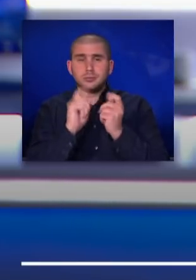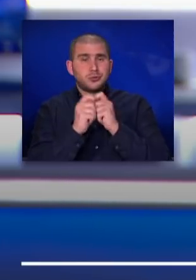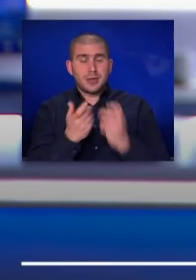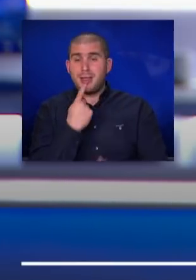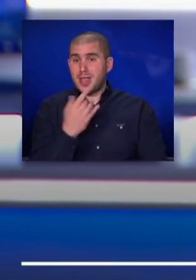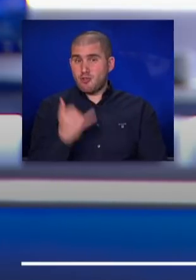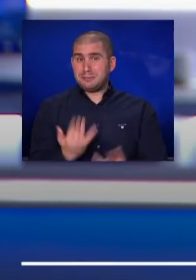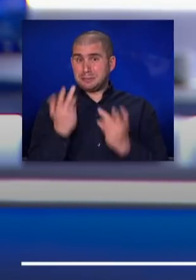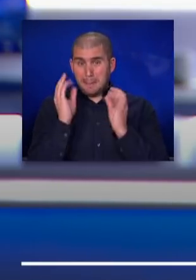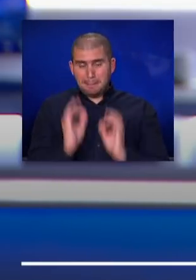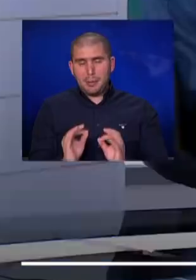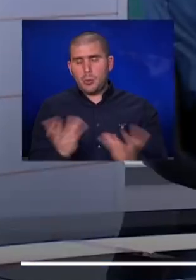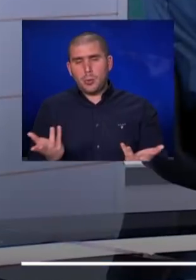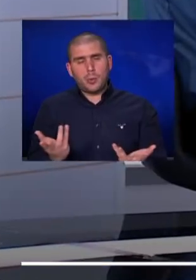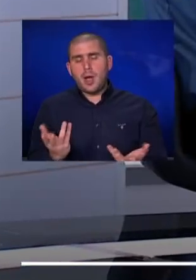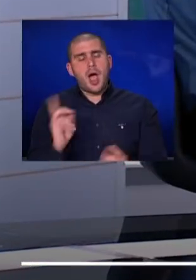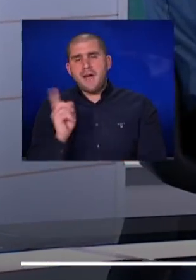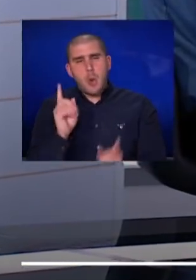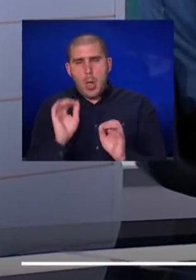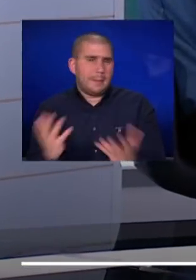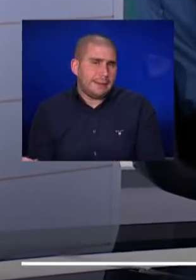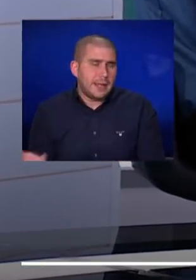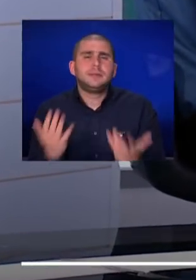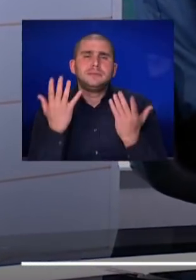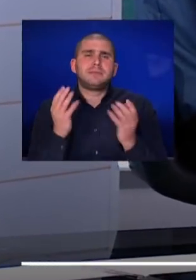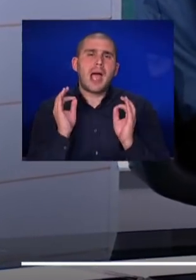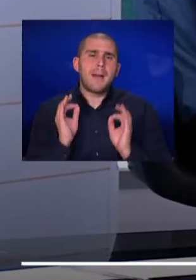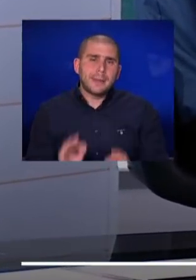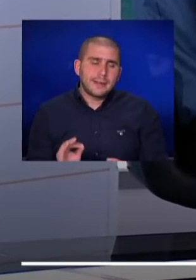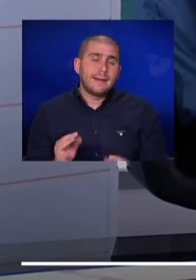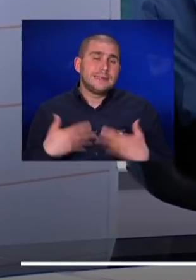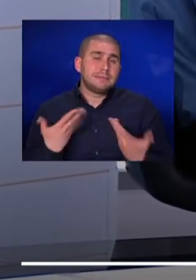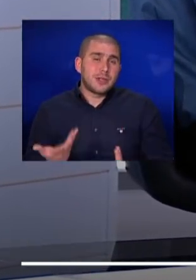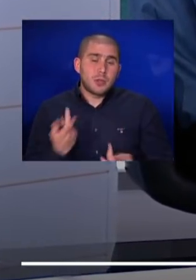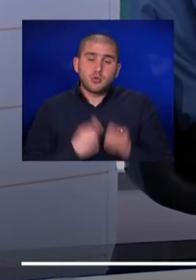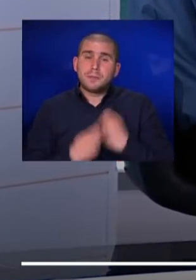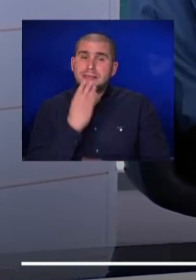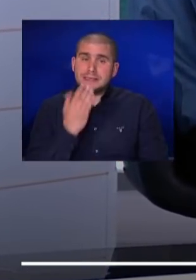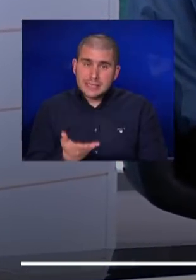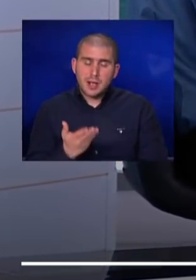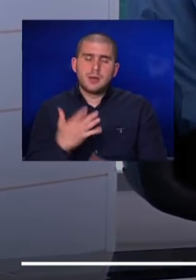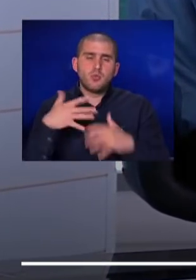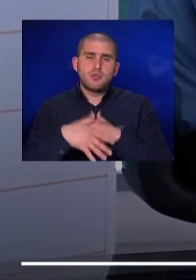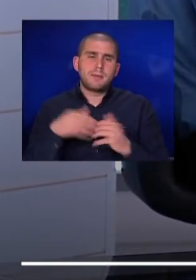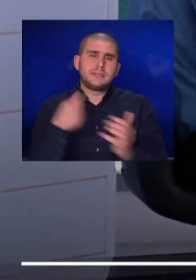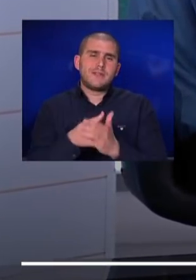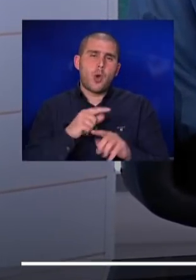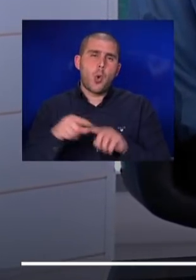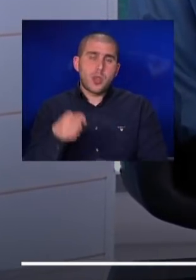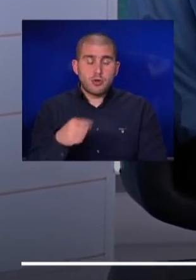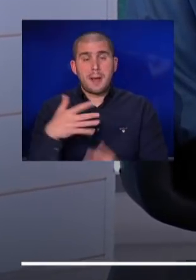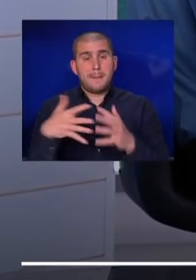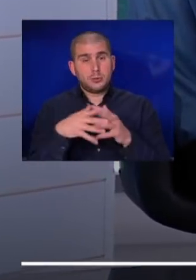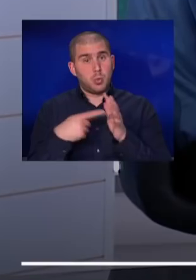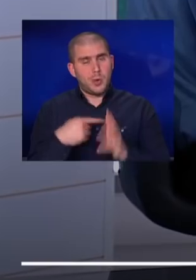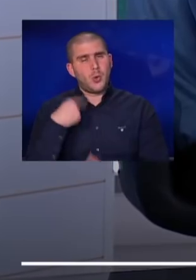עכשיו מספר יאחזו בו, אבל הוא לא אמיתי, כי המספר האמיתי לשמחתנו, בשוק הישראלי, הוא נגזר רק מסוף החודש. בארצות הברית, למשל,